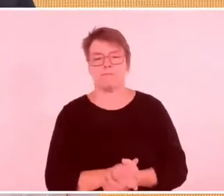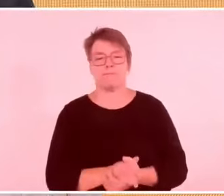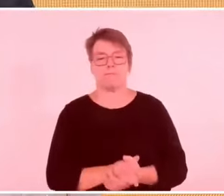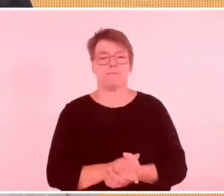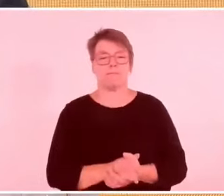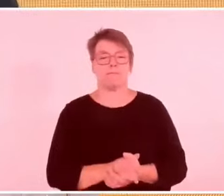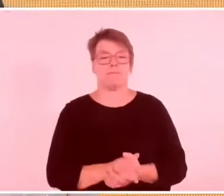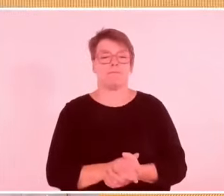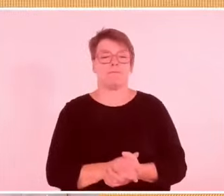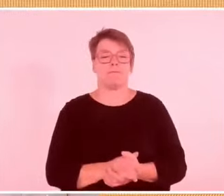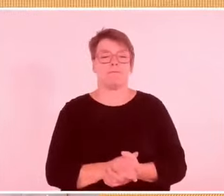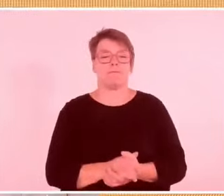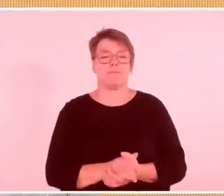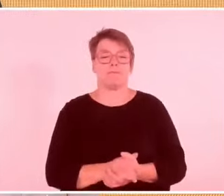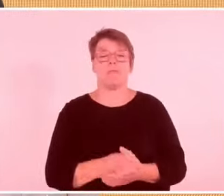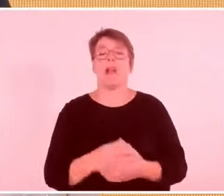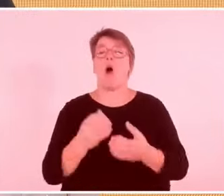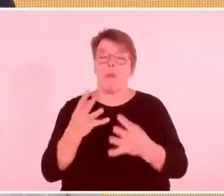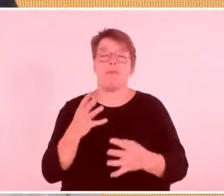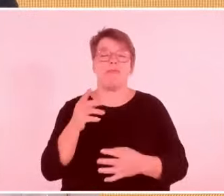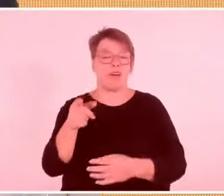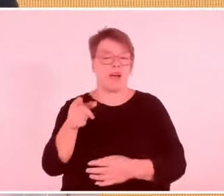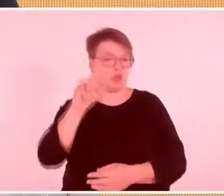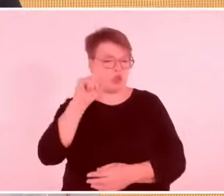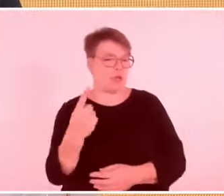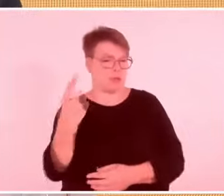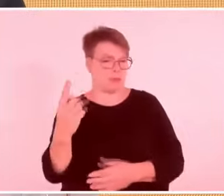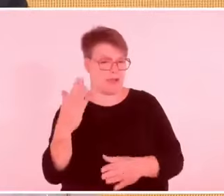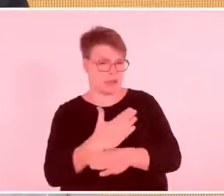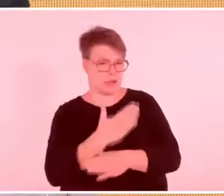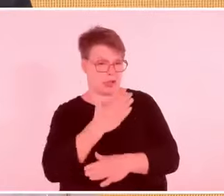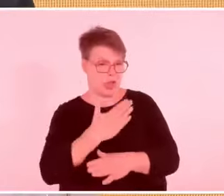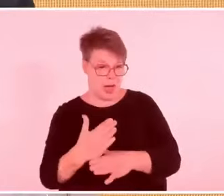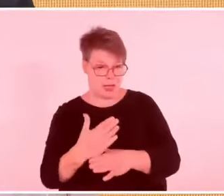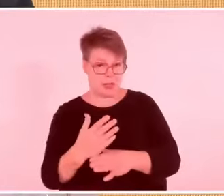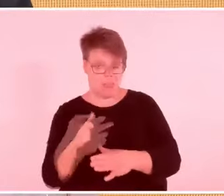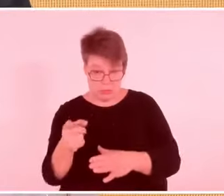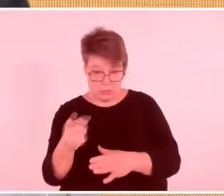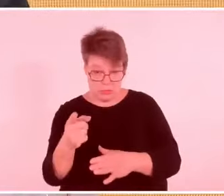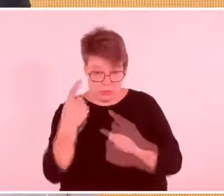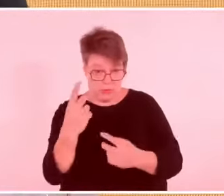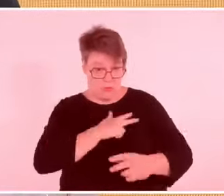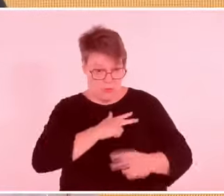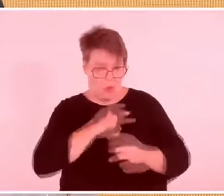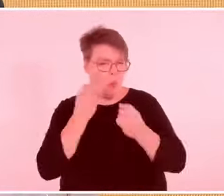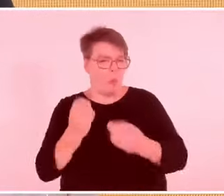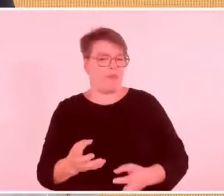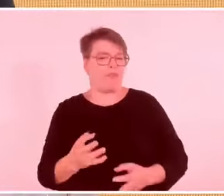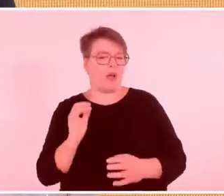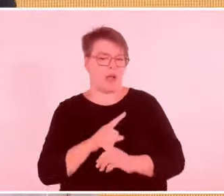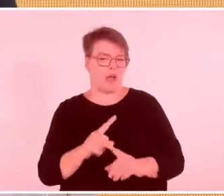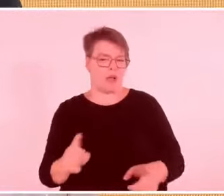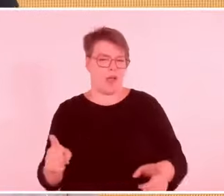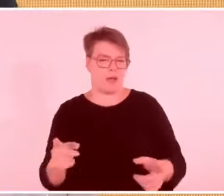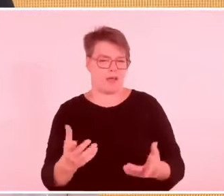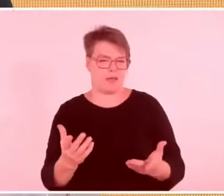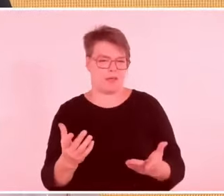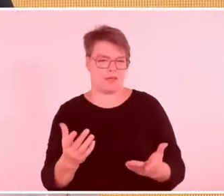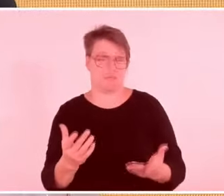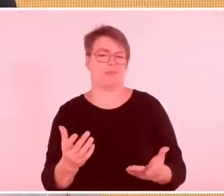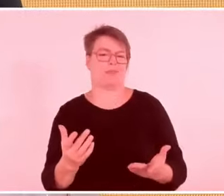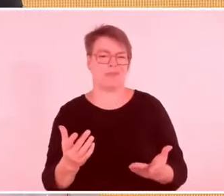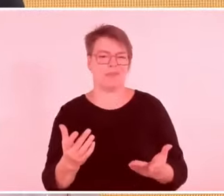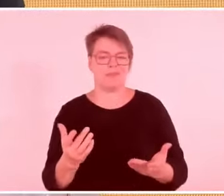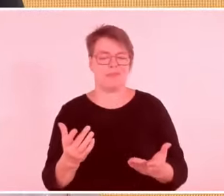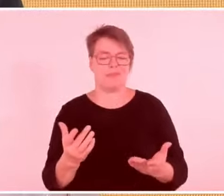Opfer ist. Aber das gilt nicht das Gleiche auch für Palästinenser, die auch selber definieren können sollten,